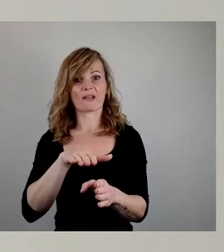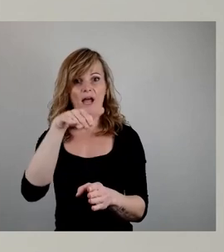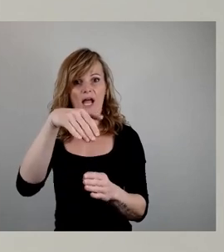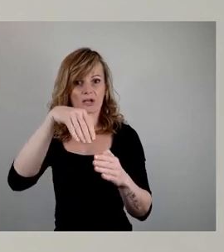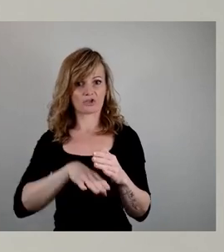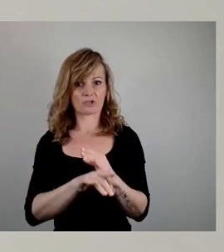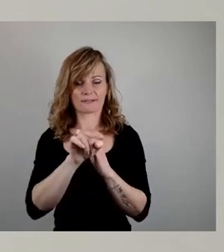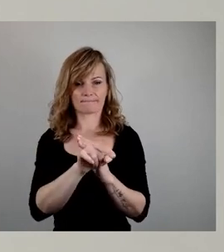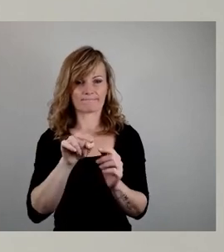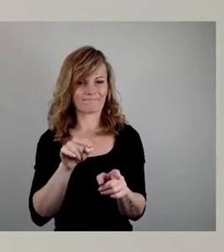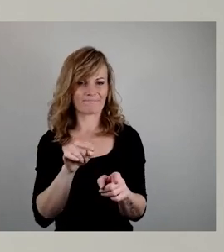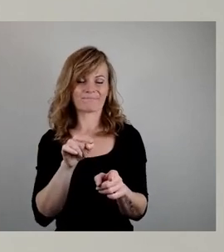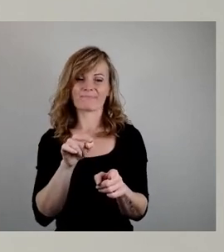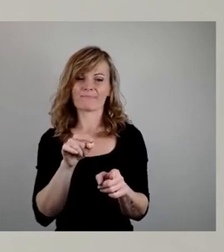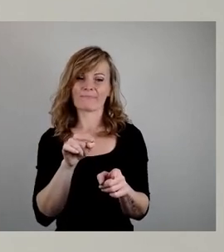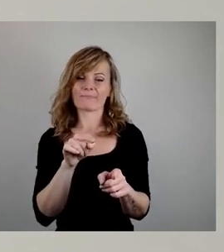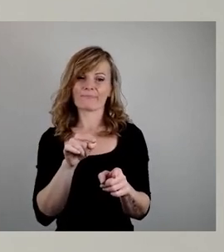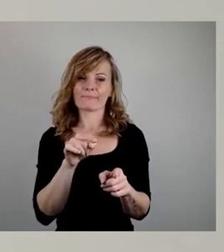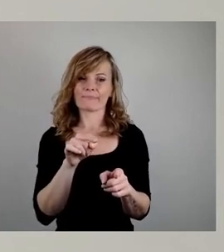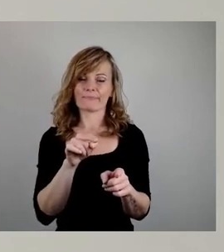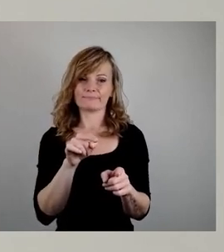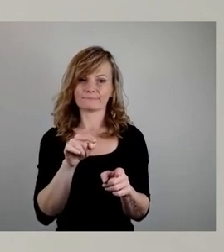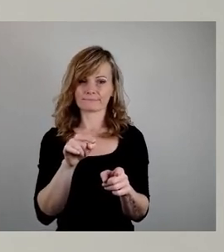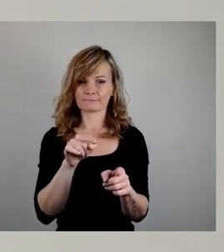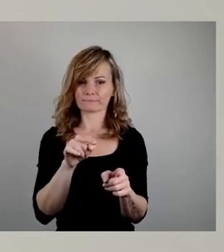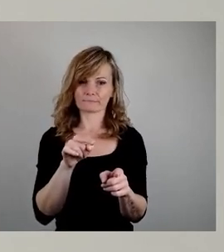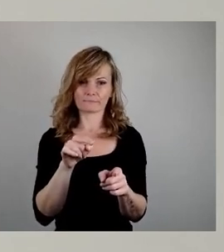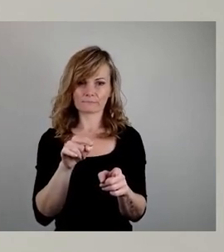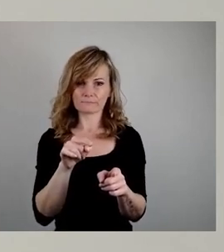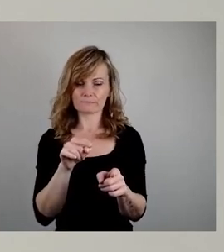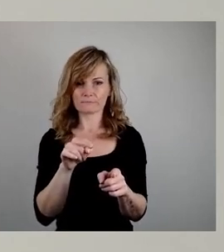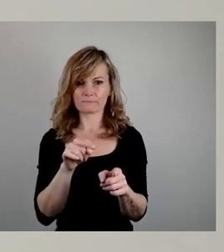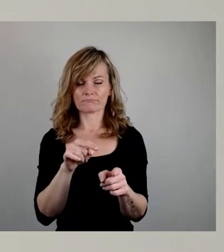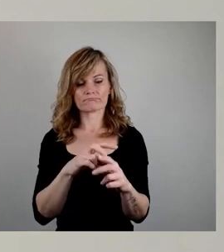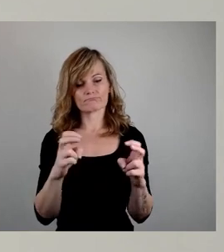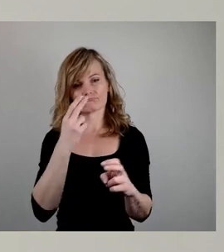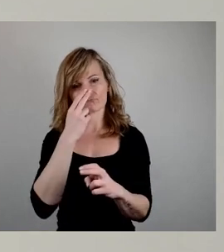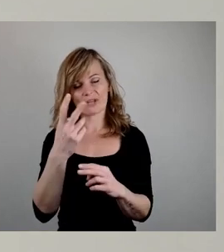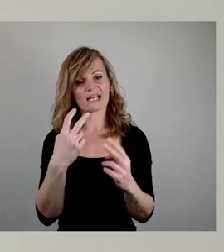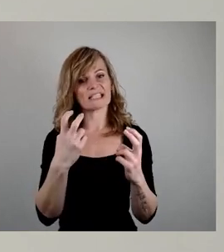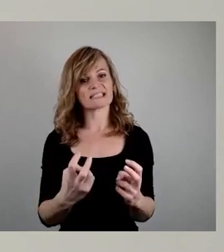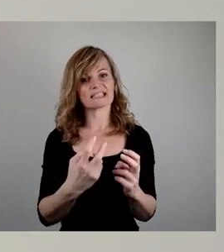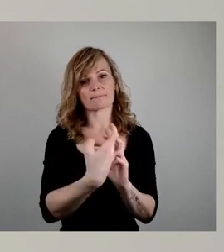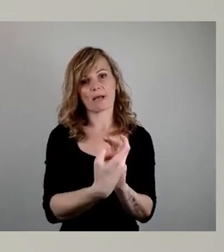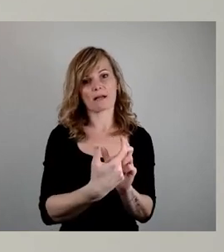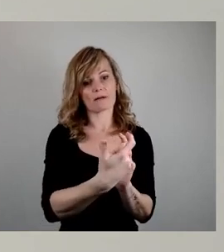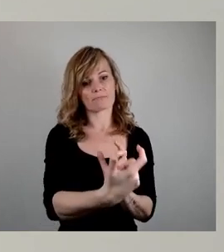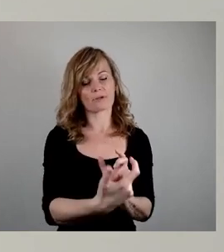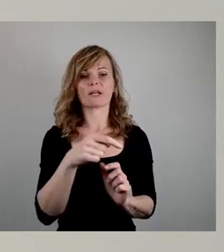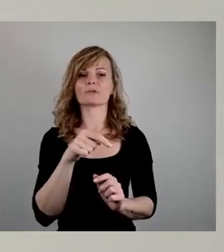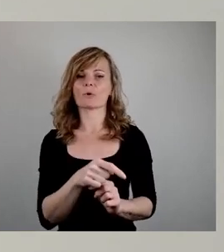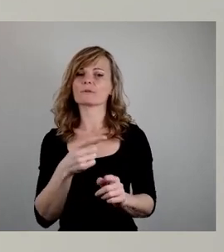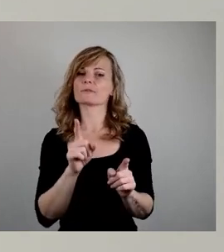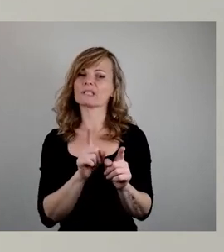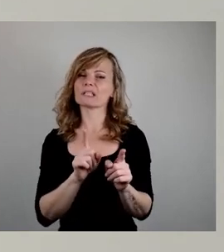Einfassung, die als Sitzbank ausgebildet ist. Und dort befand sich eine erläuternde